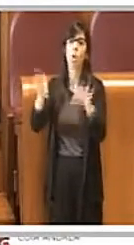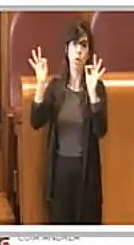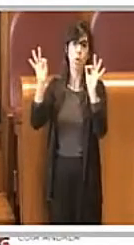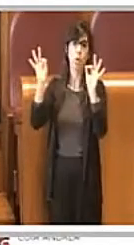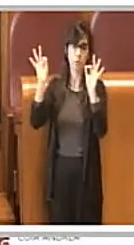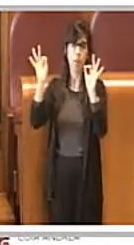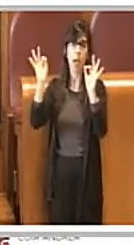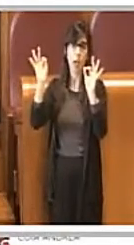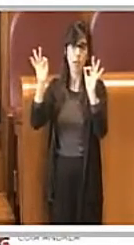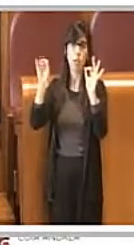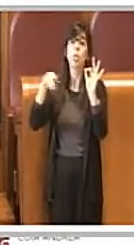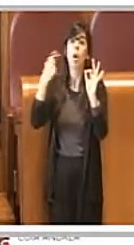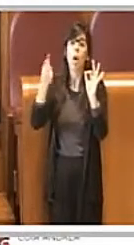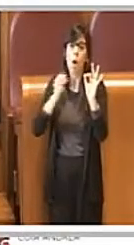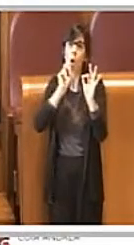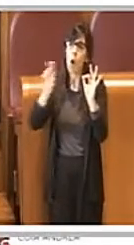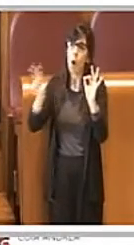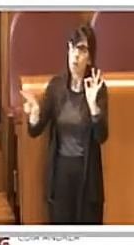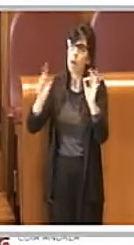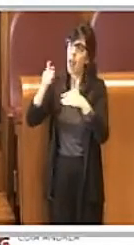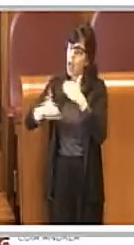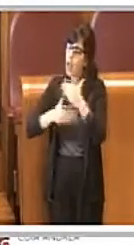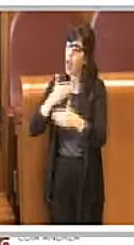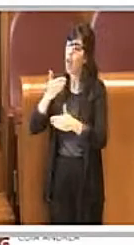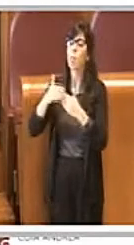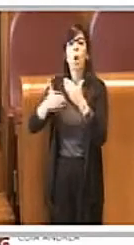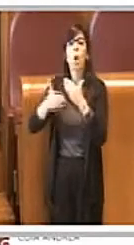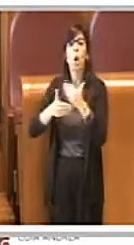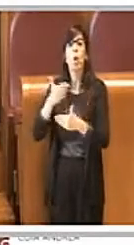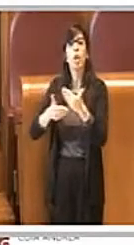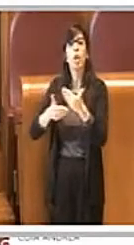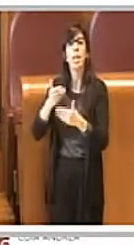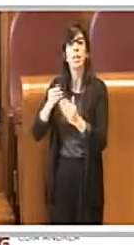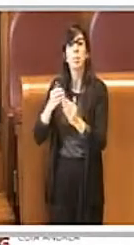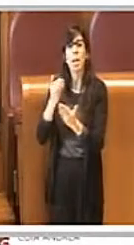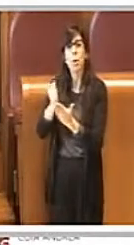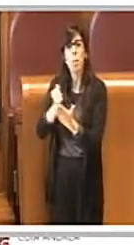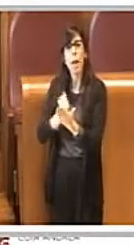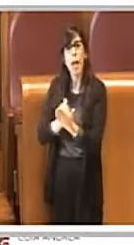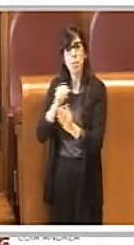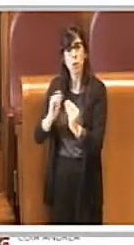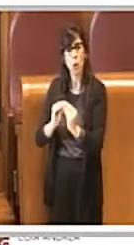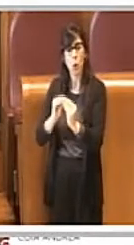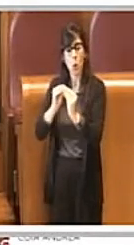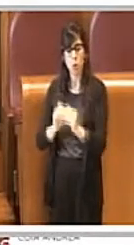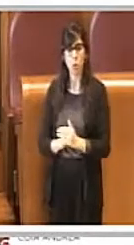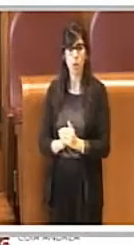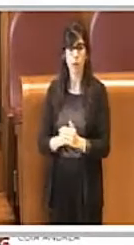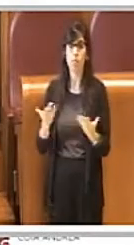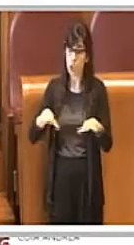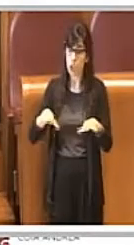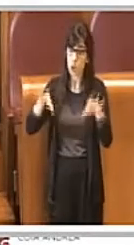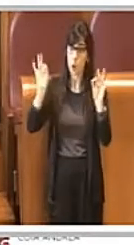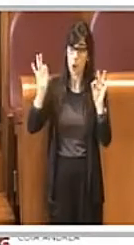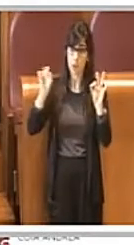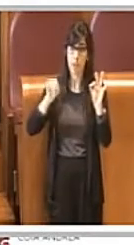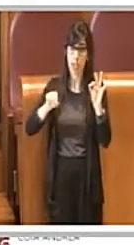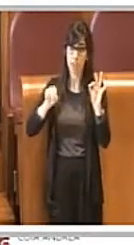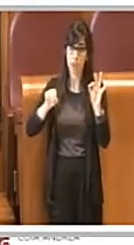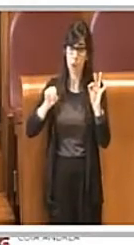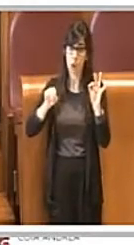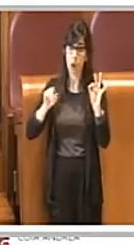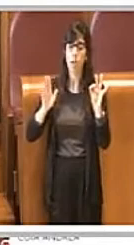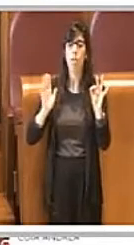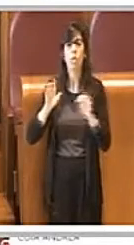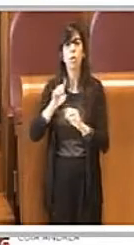contestuale comunicazione di avvio del procedimento che è permesso di costruire. Dopo questa sospensione, però, la